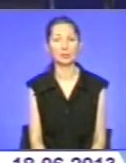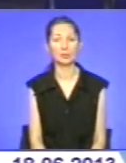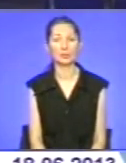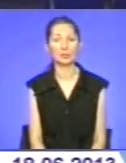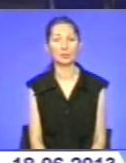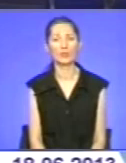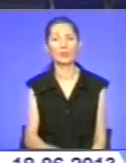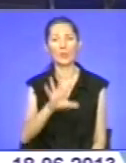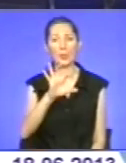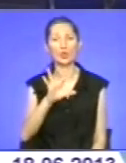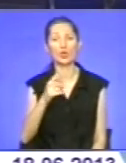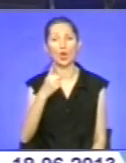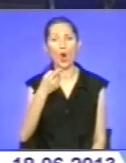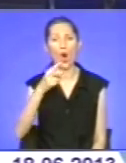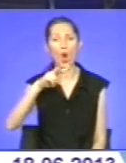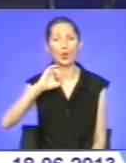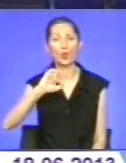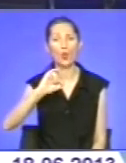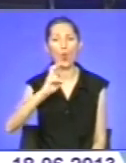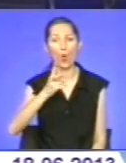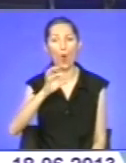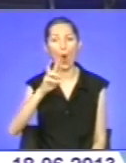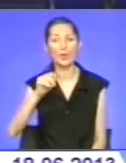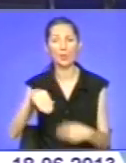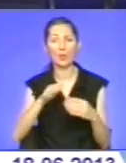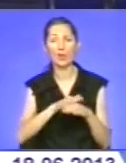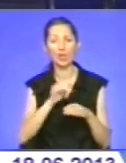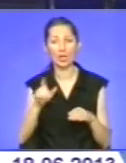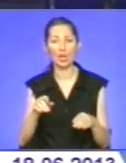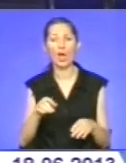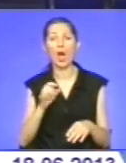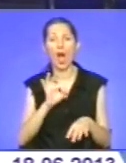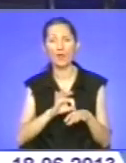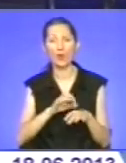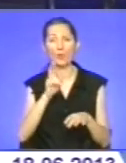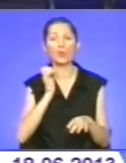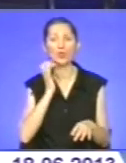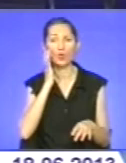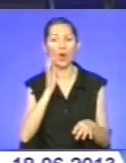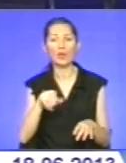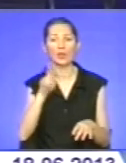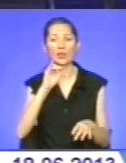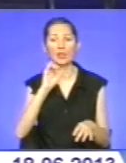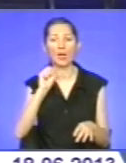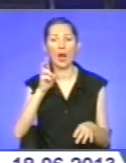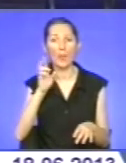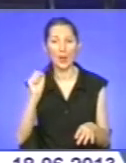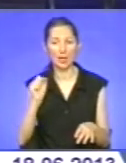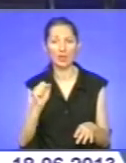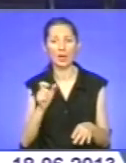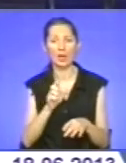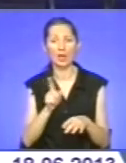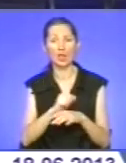П'ятсот глюкометрів передали благодійники хворим на цукровий діабет тернополянам. Частина препаратів буде у міських лікарнях, решту